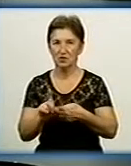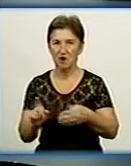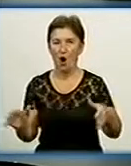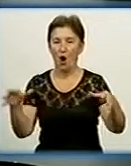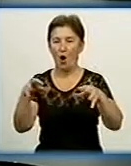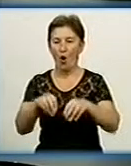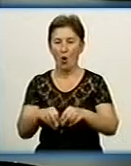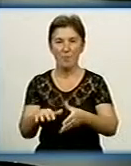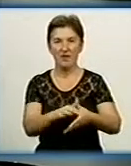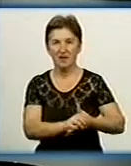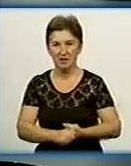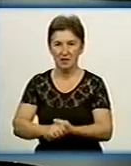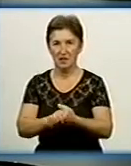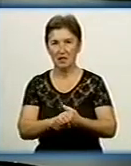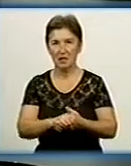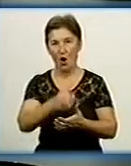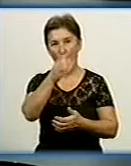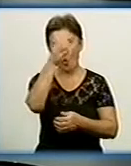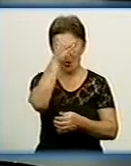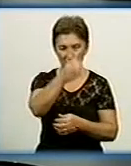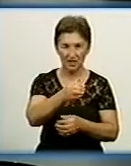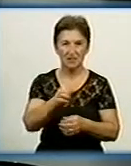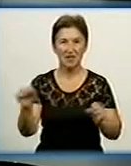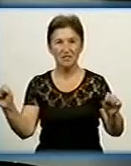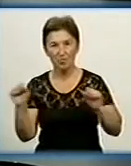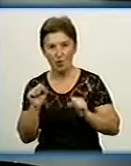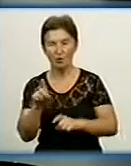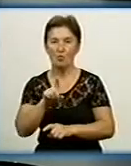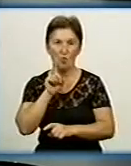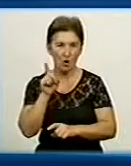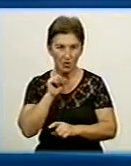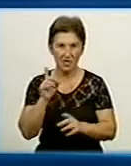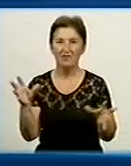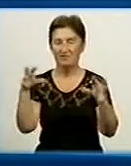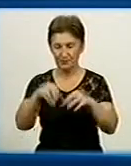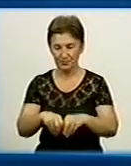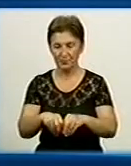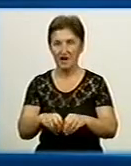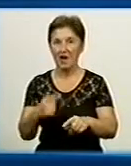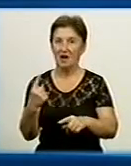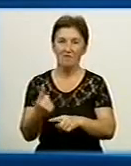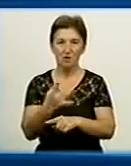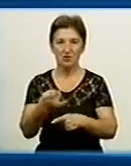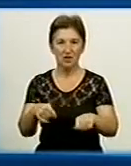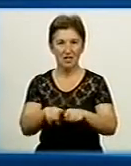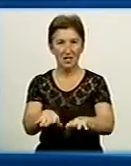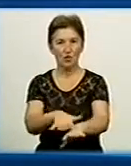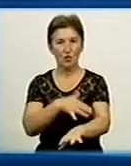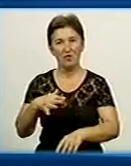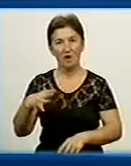управління освіти, спорту, молоді, сім'ї і так далі. Але вперше така довгоочікувана